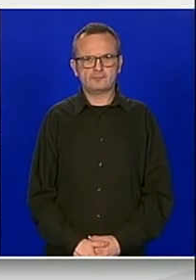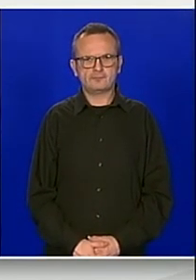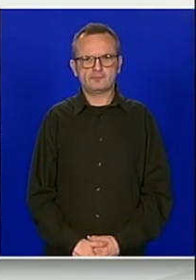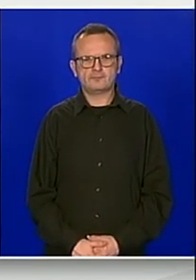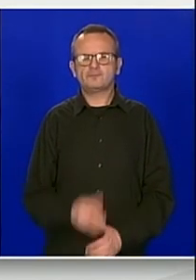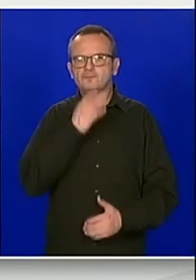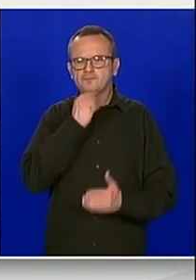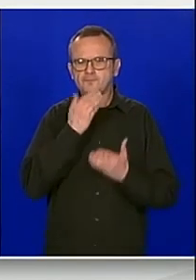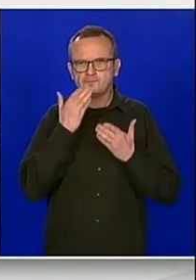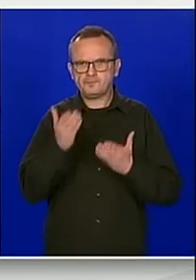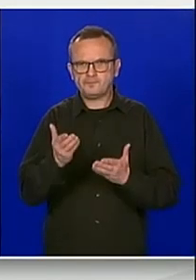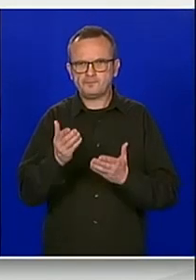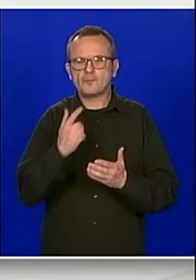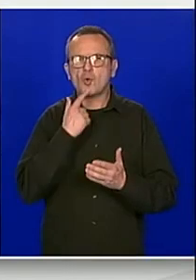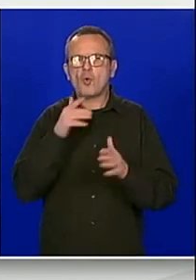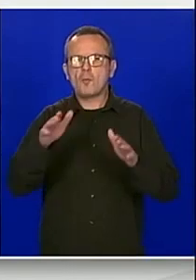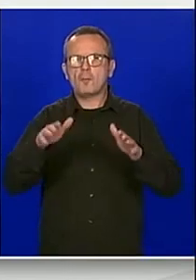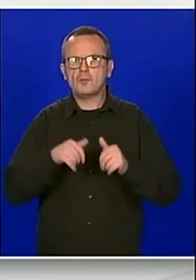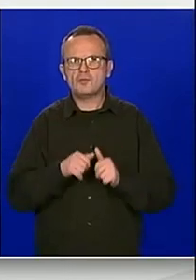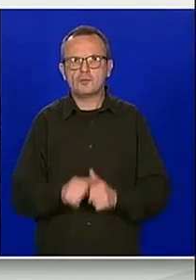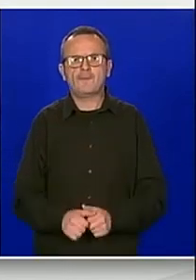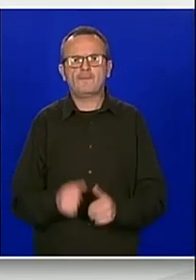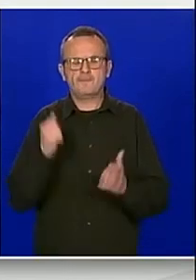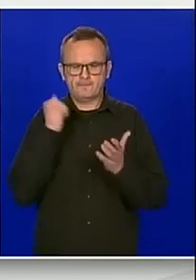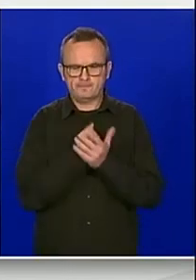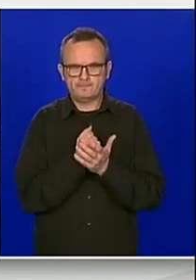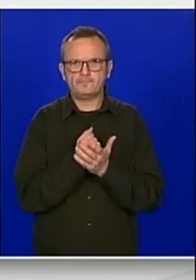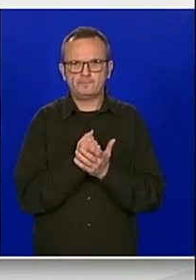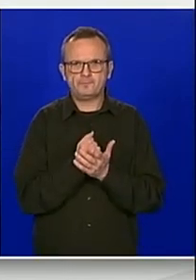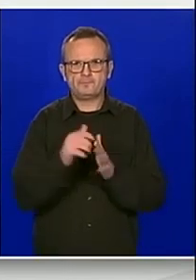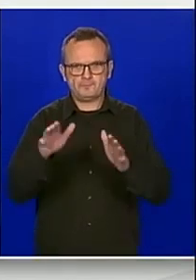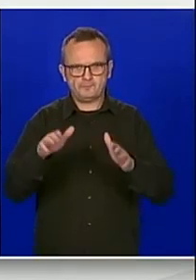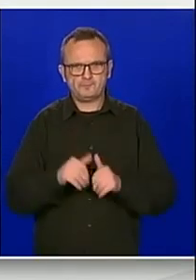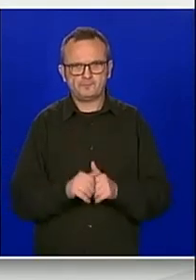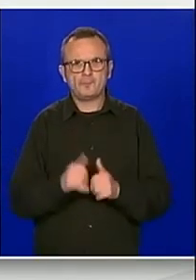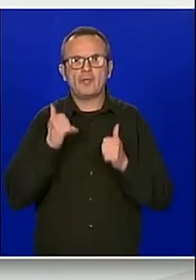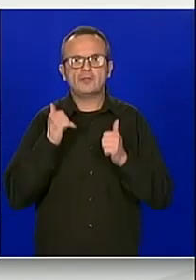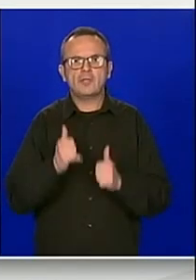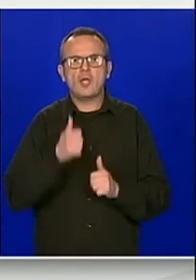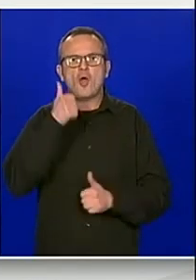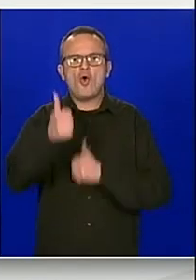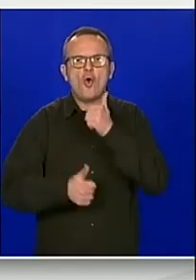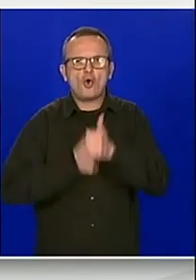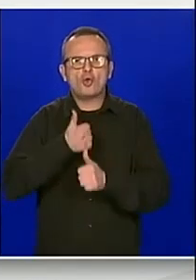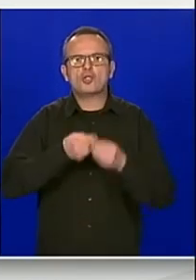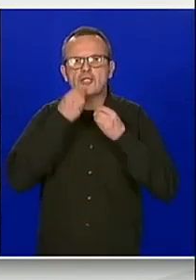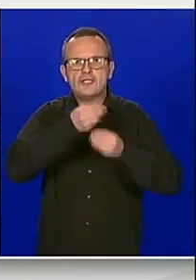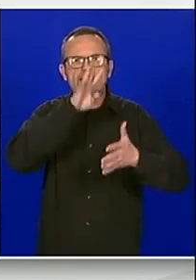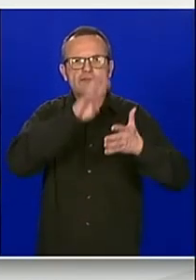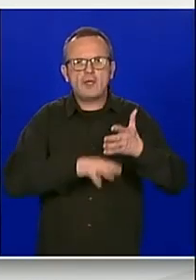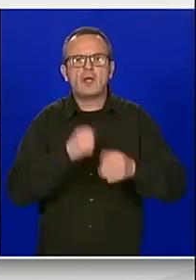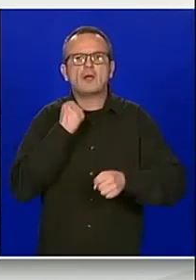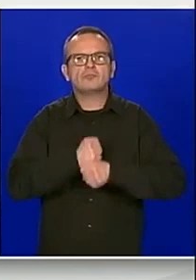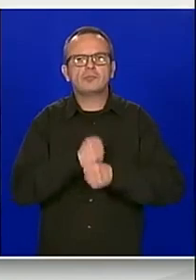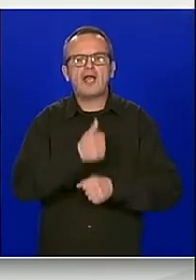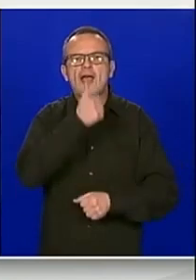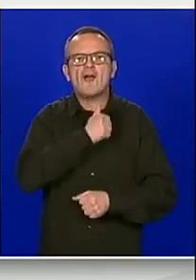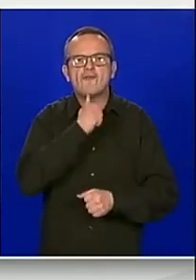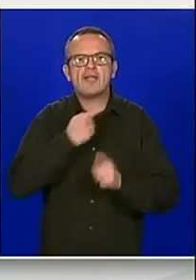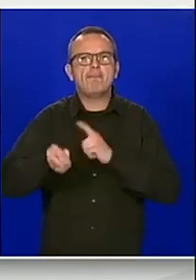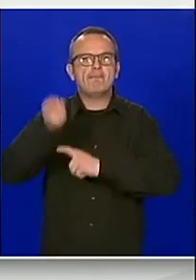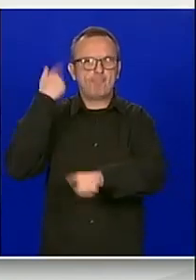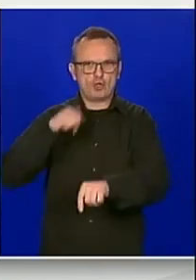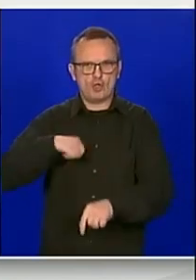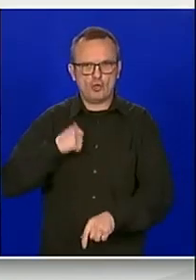Hvala vam lijepa. Tko je za? Konstatiram da smo prihvatili. Slijedi godišnje izvješće o poslovanju FINA za prošlu godinu.